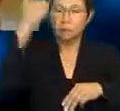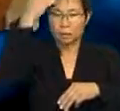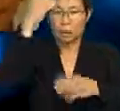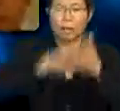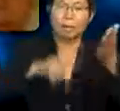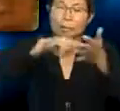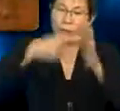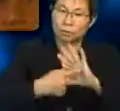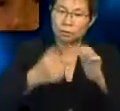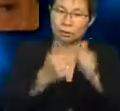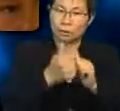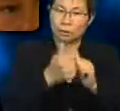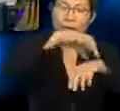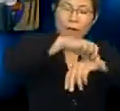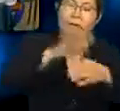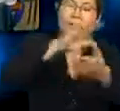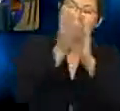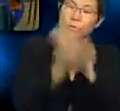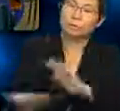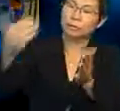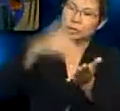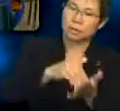dimaksudkan dengan alam semula jadi?